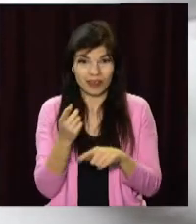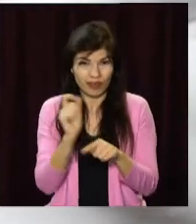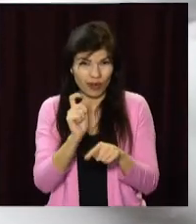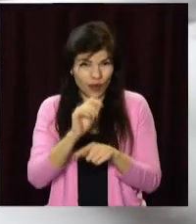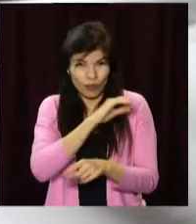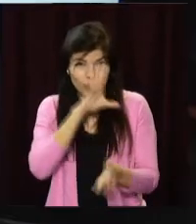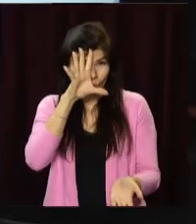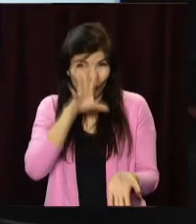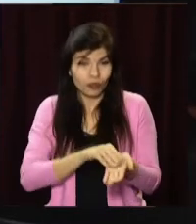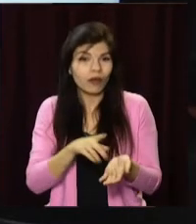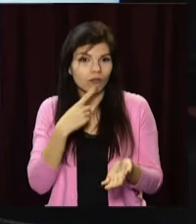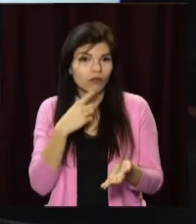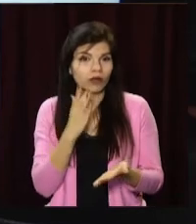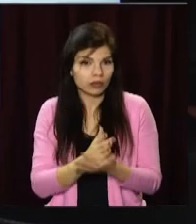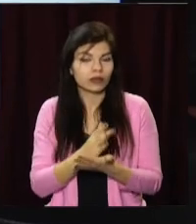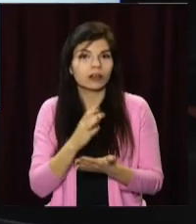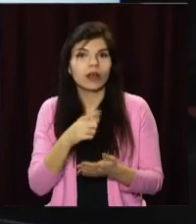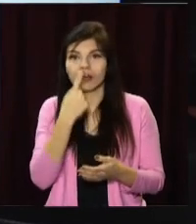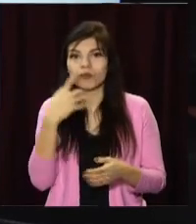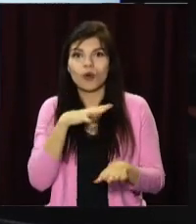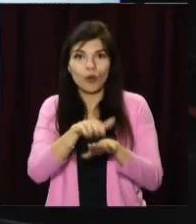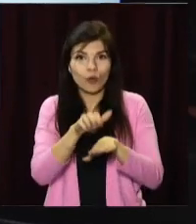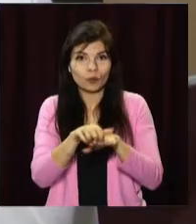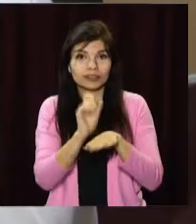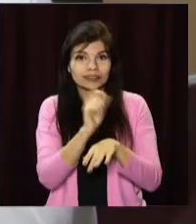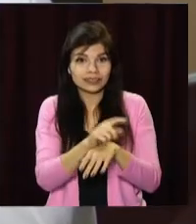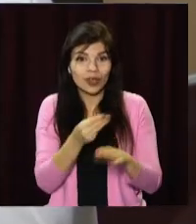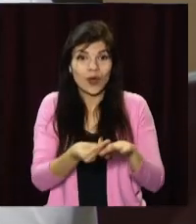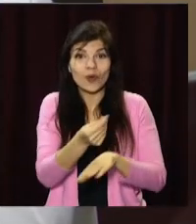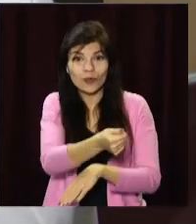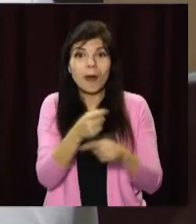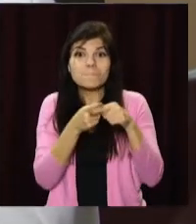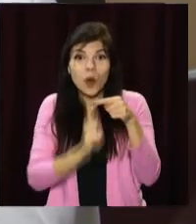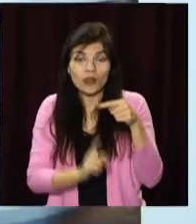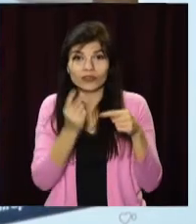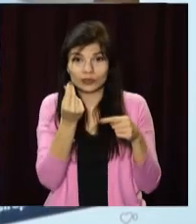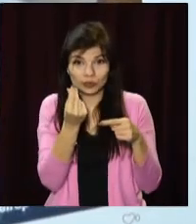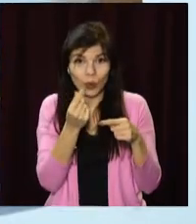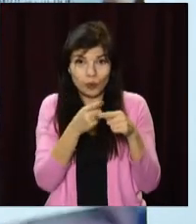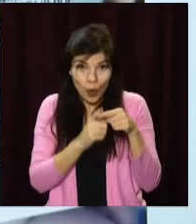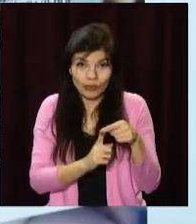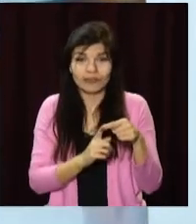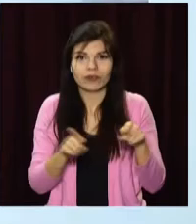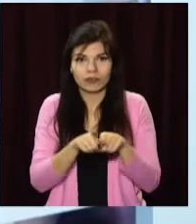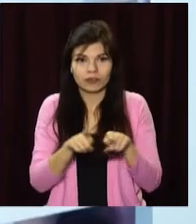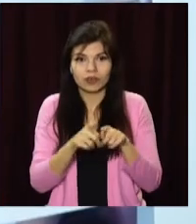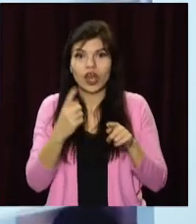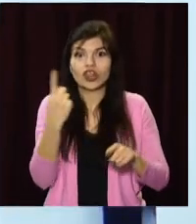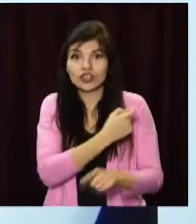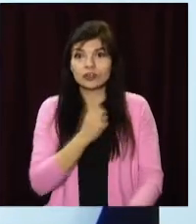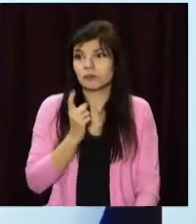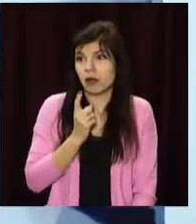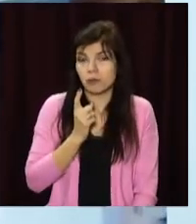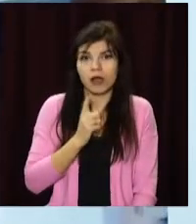робить онлайн-замовлення не вперше, має гіркий досвід розчарування. Розказує, як замовляла чоботи в онлайн-магазині та оплатила